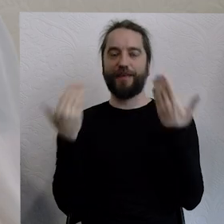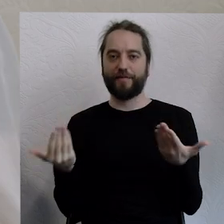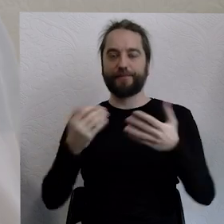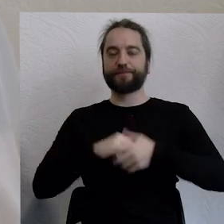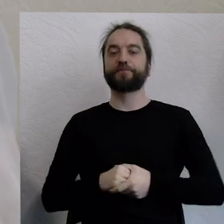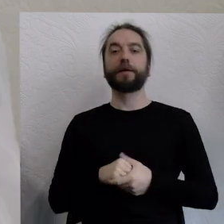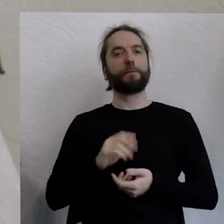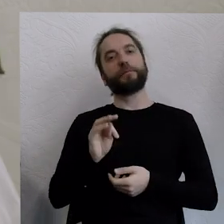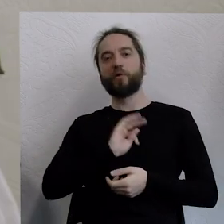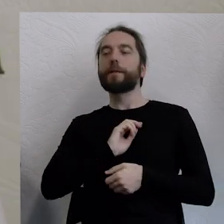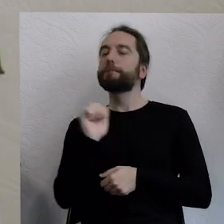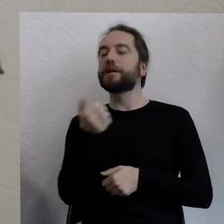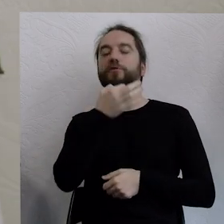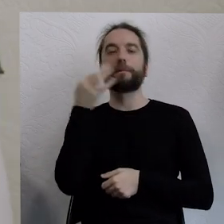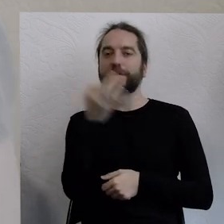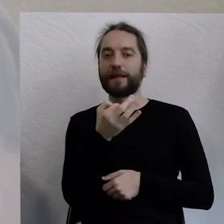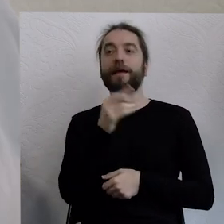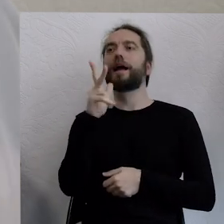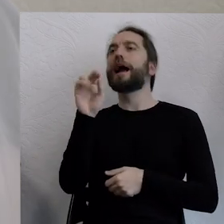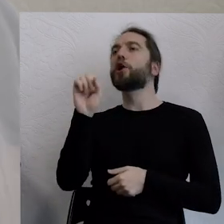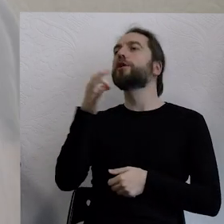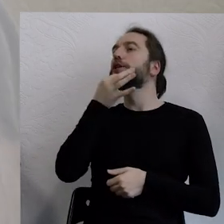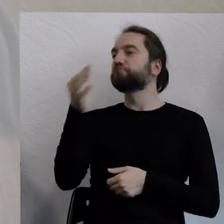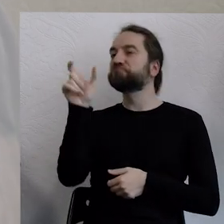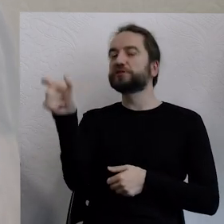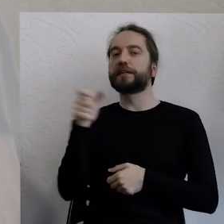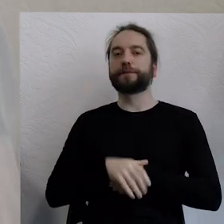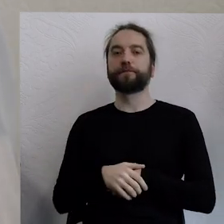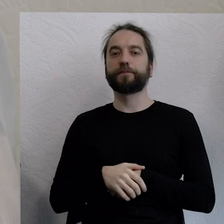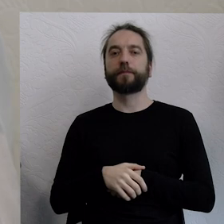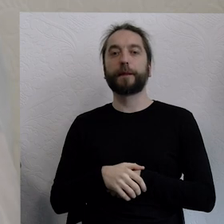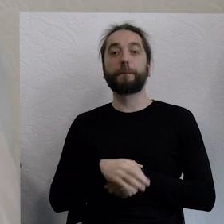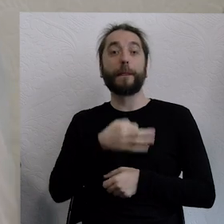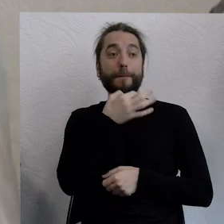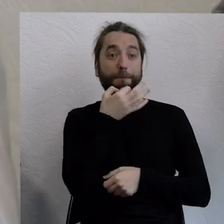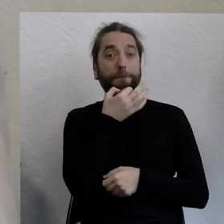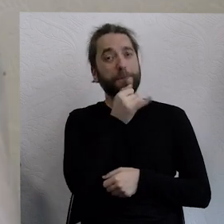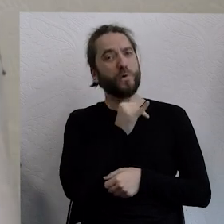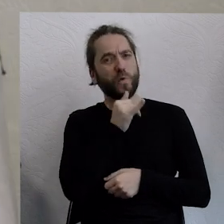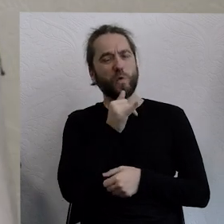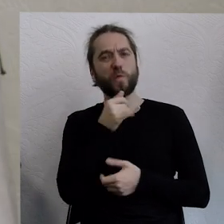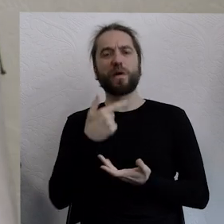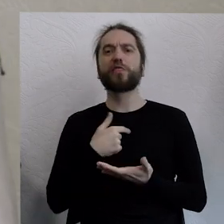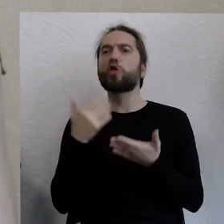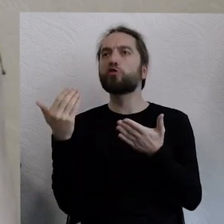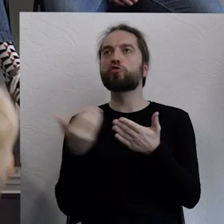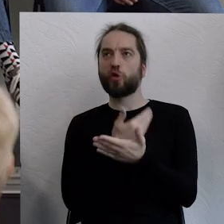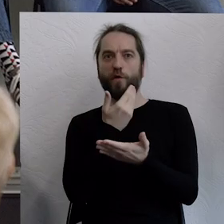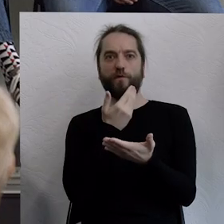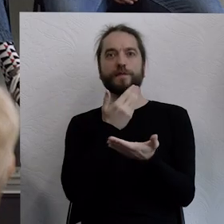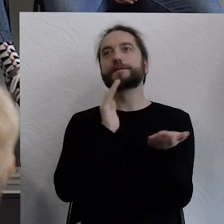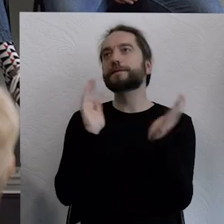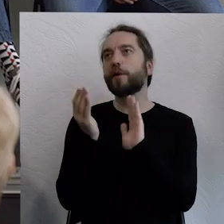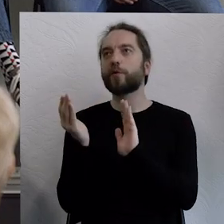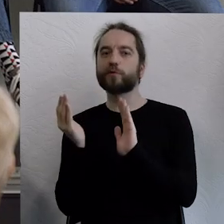pytaniem i zaczniemy od Karoliny, no jest próba opowiedzenia tego w tym nowy sposób o świecie.